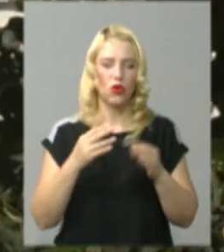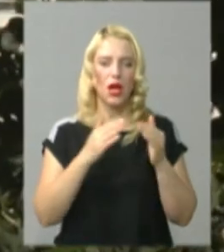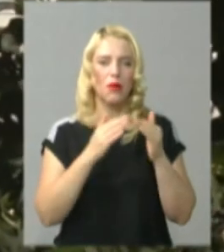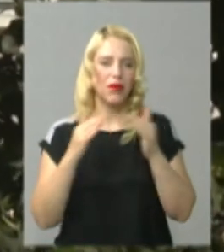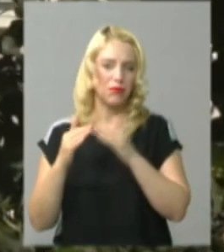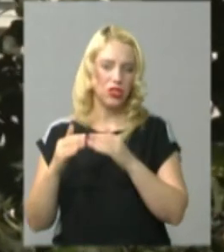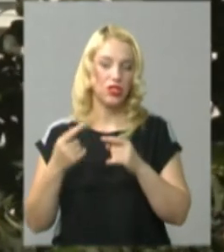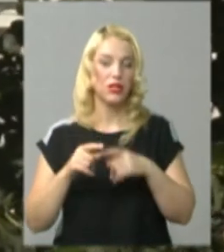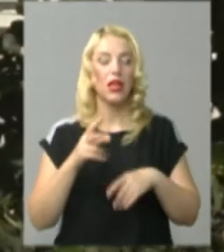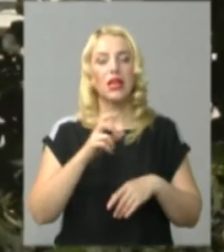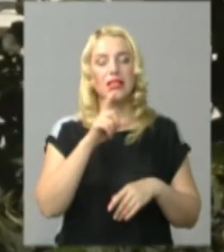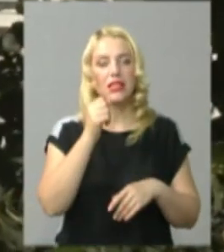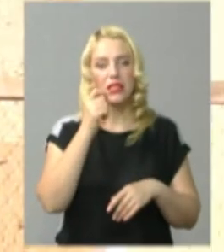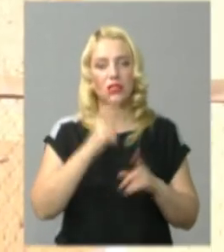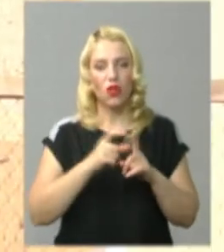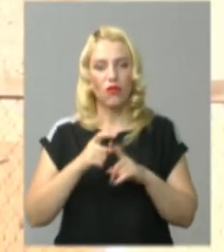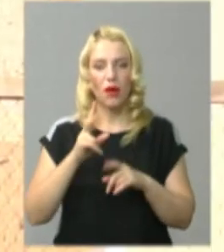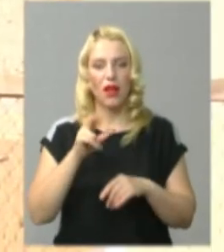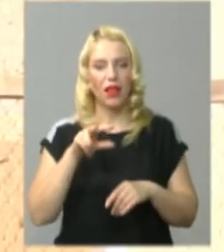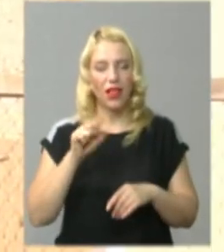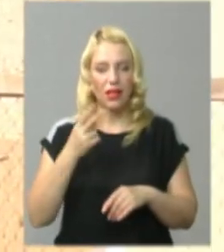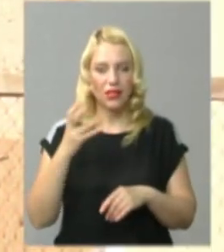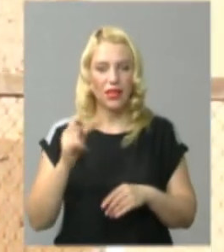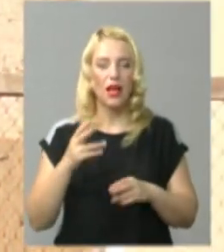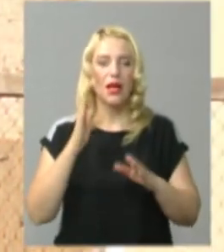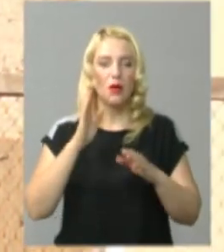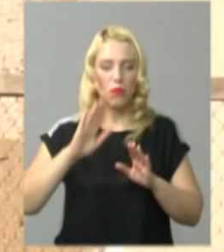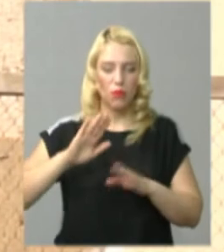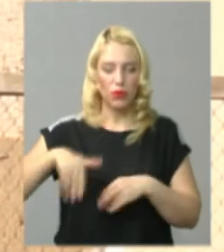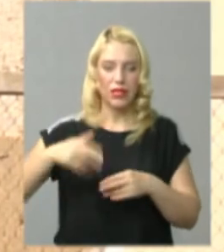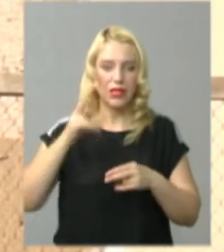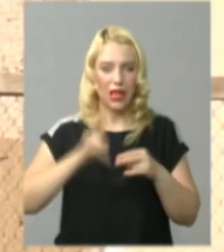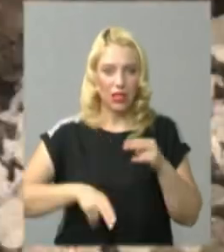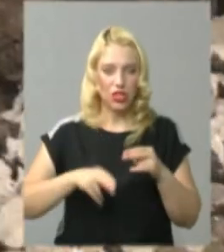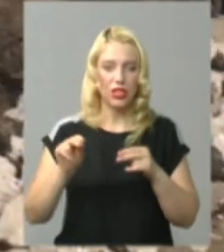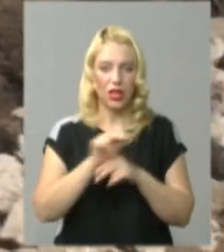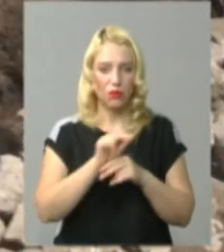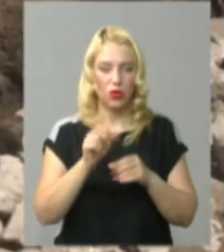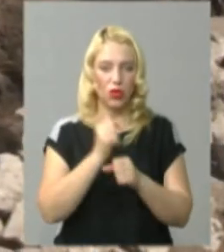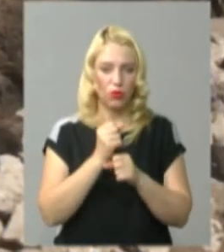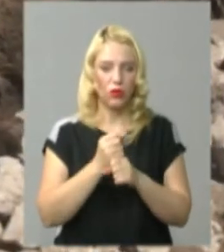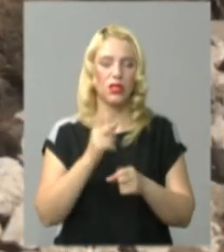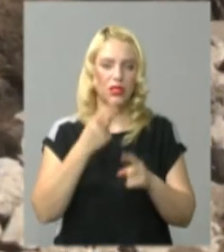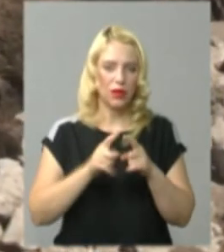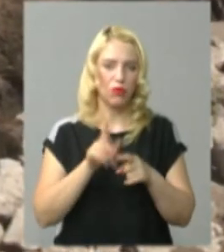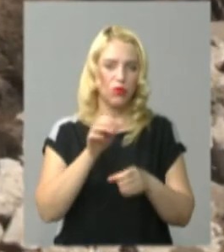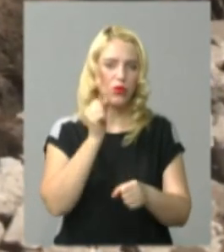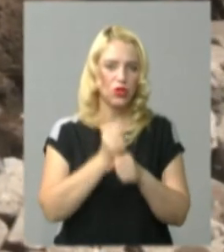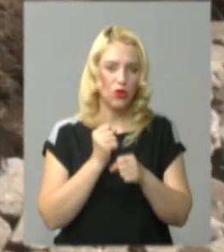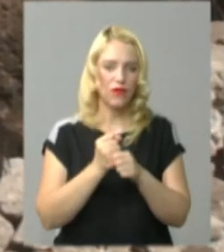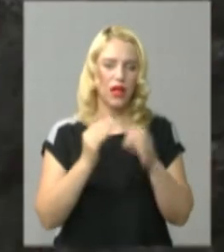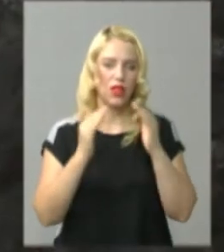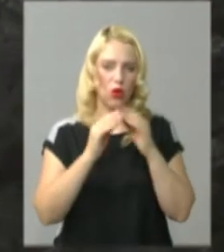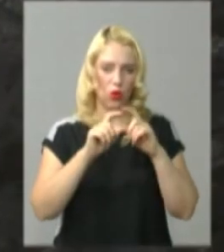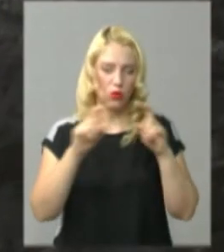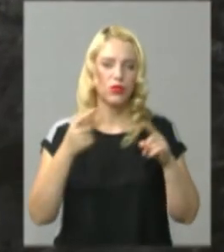словами Андрія Кланца, завдяки наявності обладнання по закінченню будівельних робіт, корпус одразу запрацює. Планують це зробити до кінця цього року.